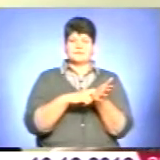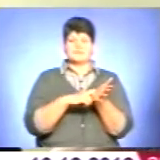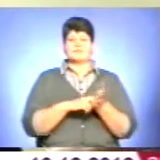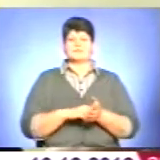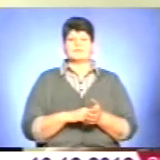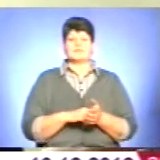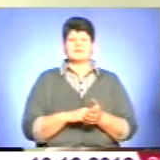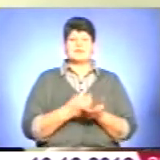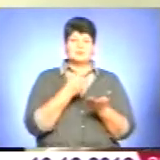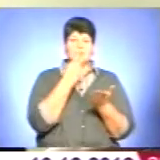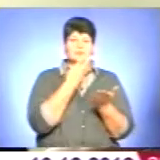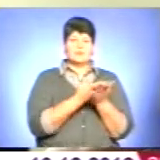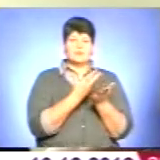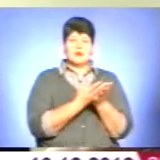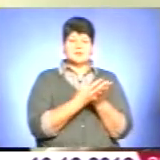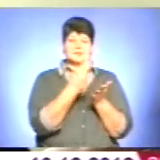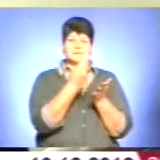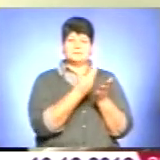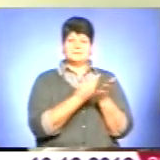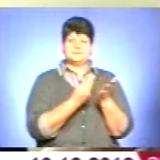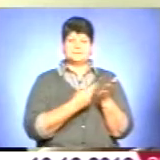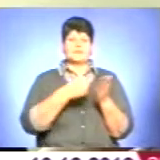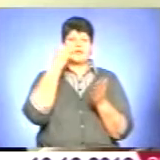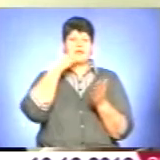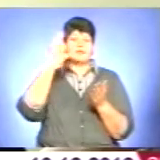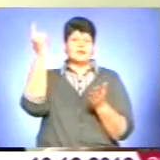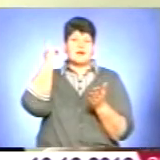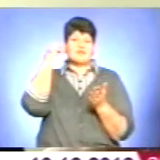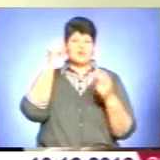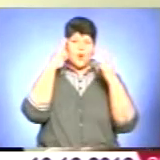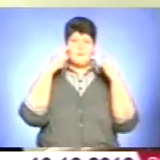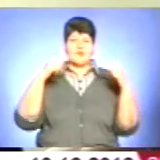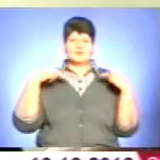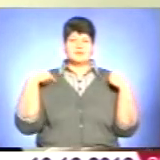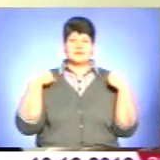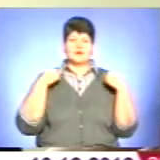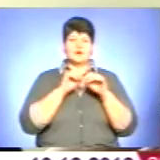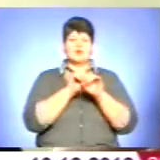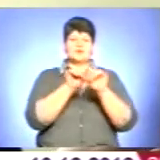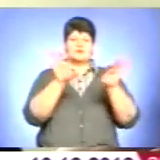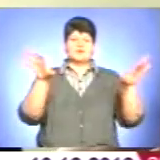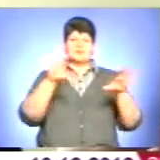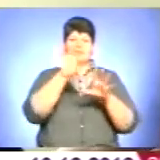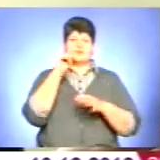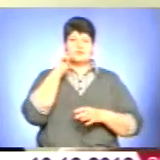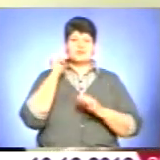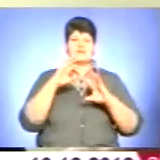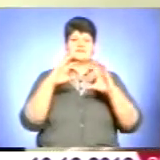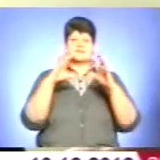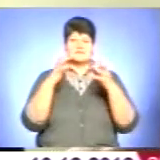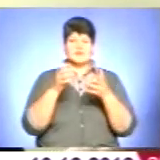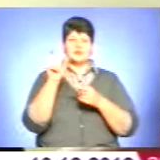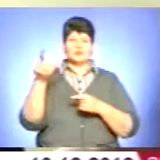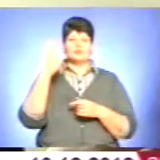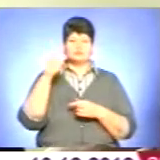з ображенням цього древнього монастиря розійдуться по всій Україні, по світі. Люди